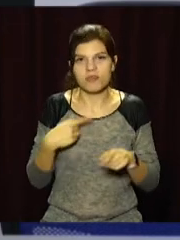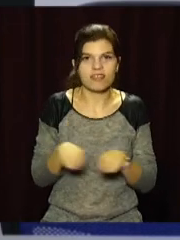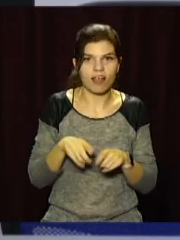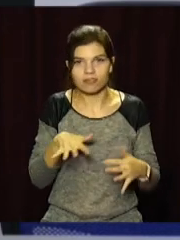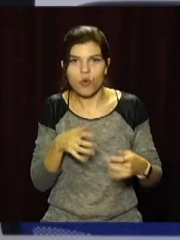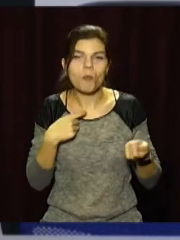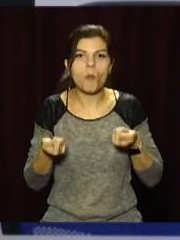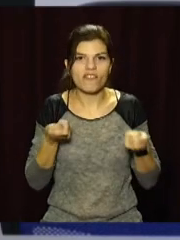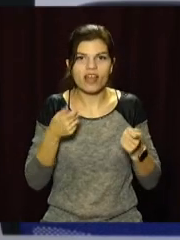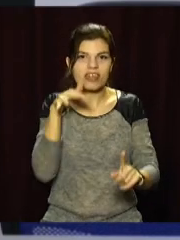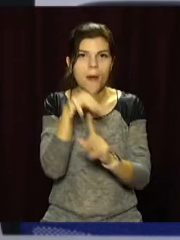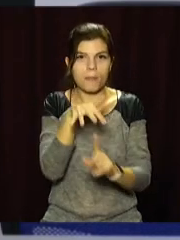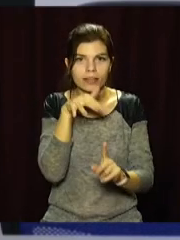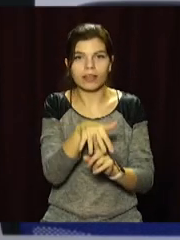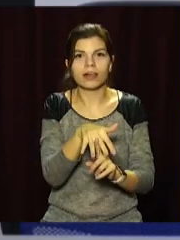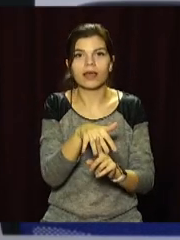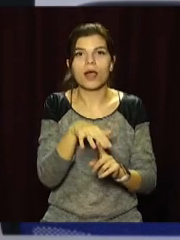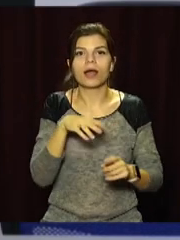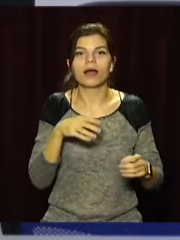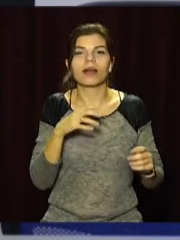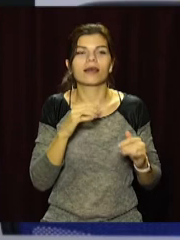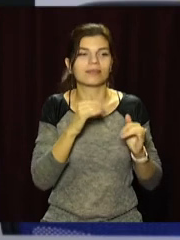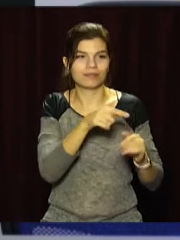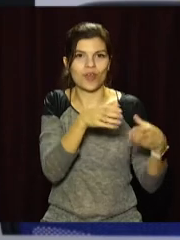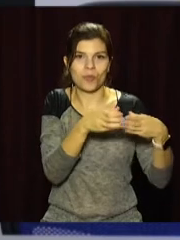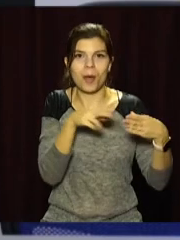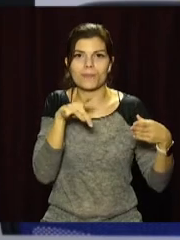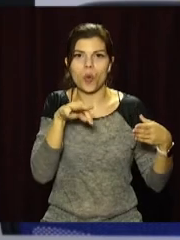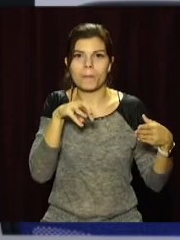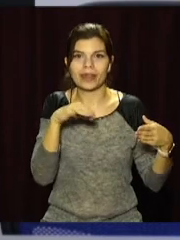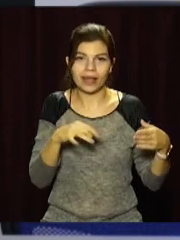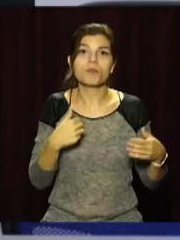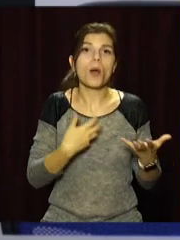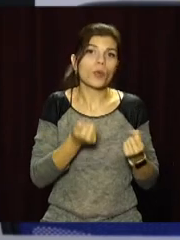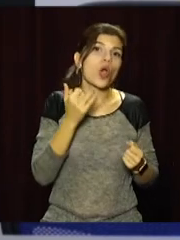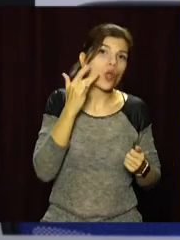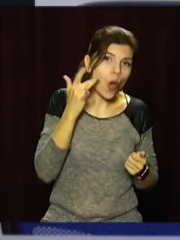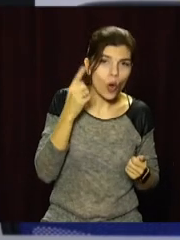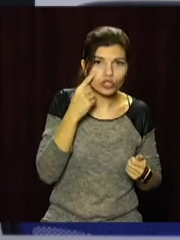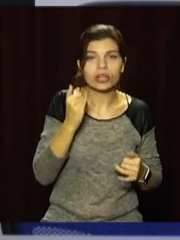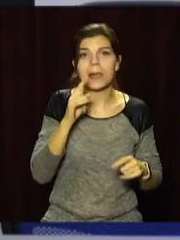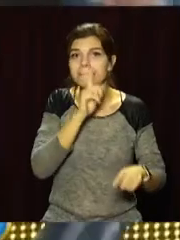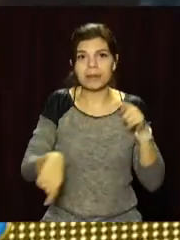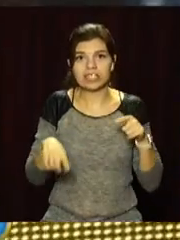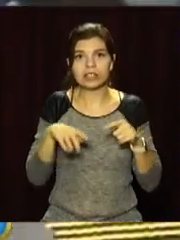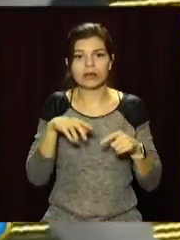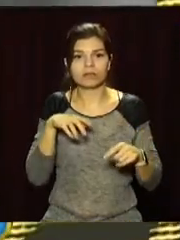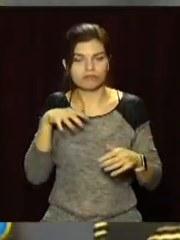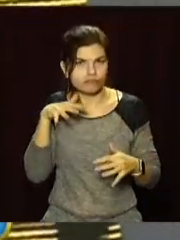управляли нападенням Промітея, отримали і легкі очки, і швидкі пориви.